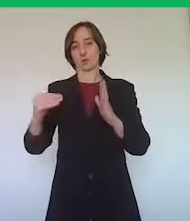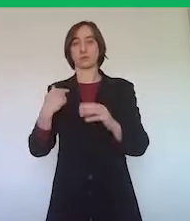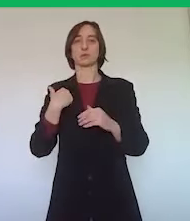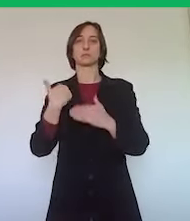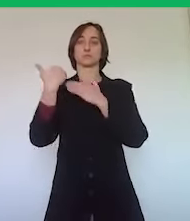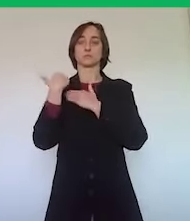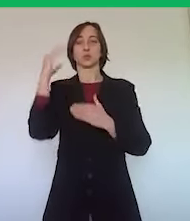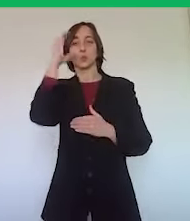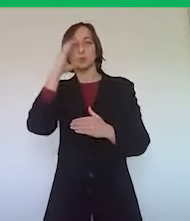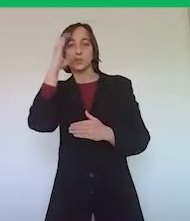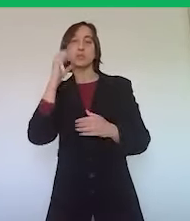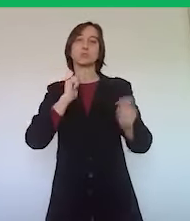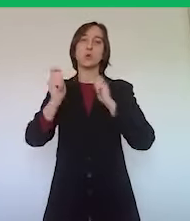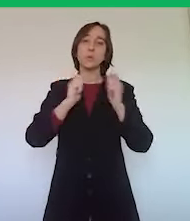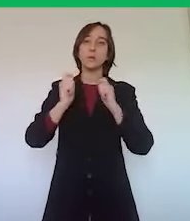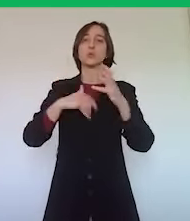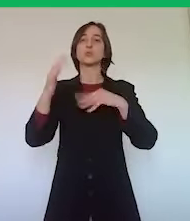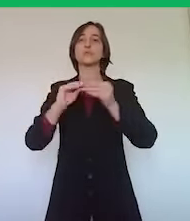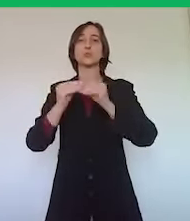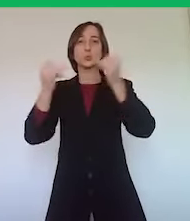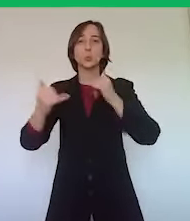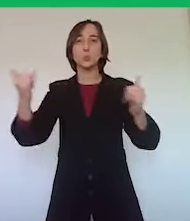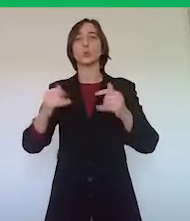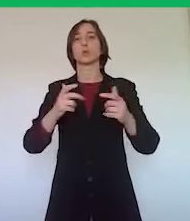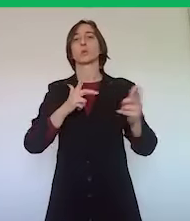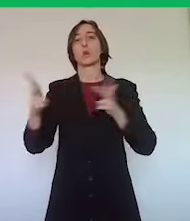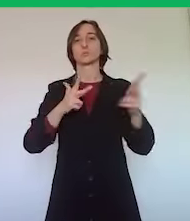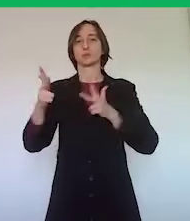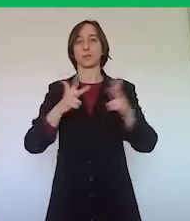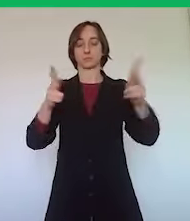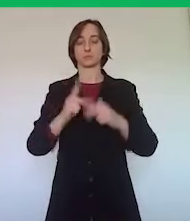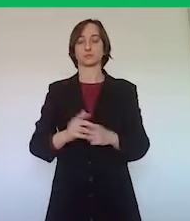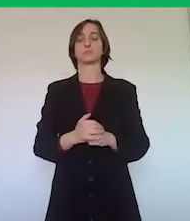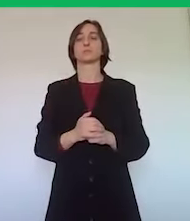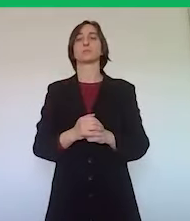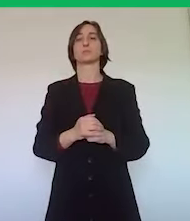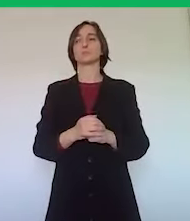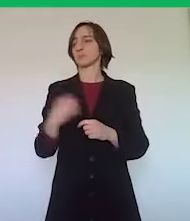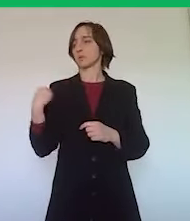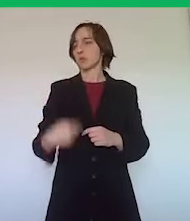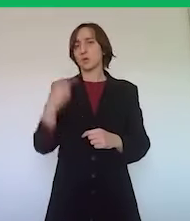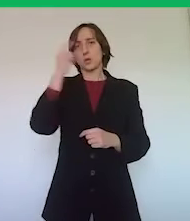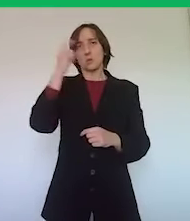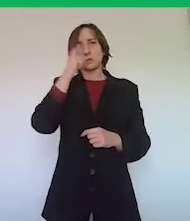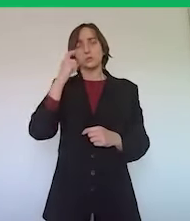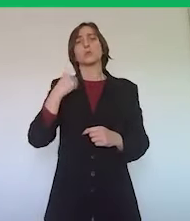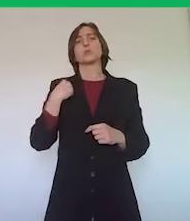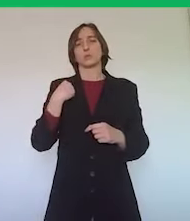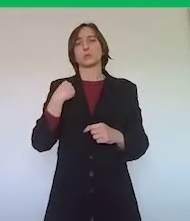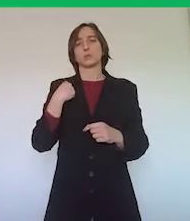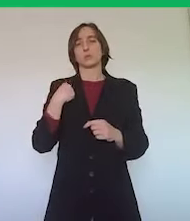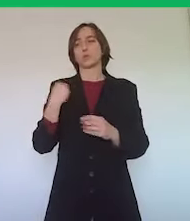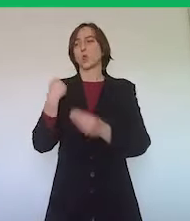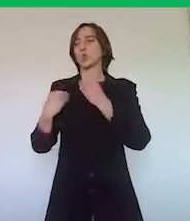occupo di turismo, commercio, infrastrutture, mobilità, in questi giorni ho raccolto diverse